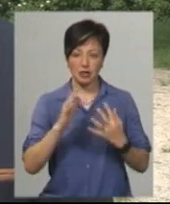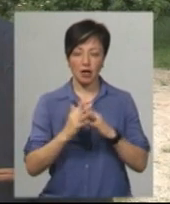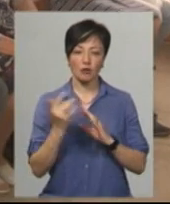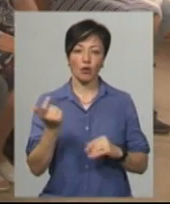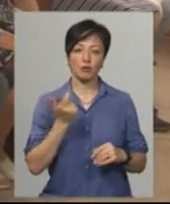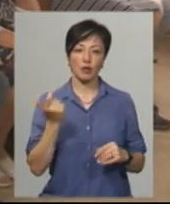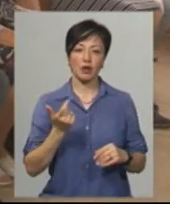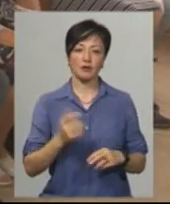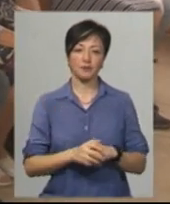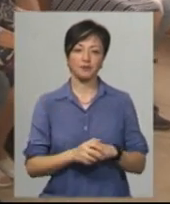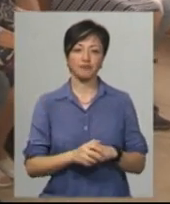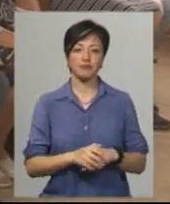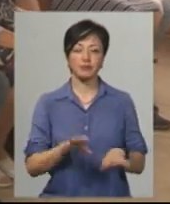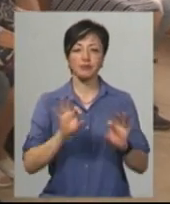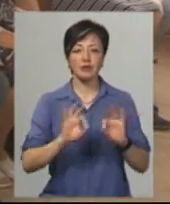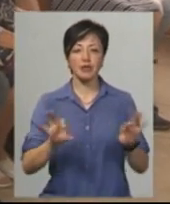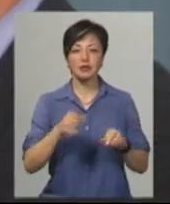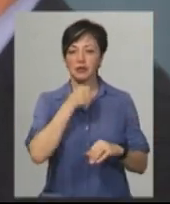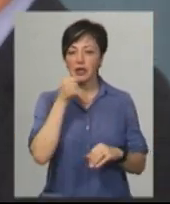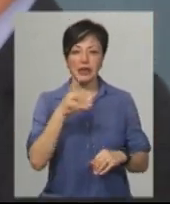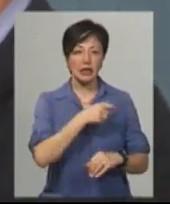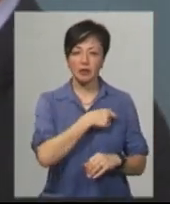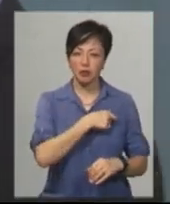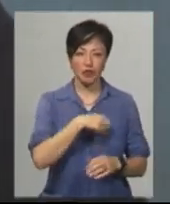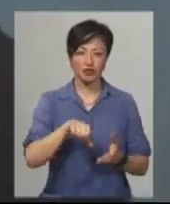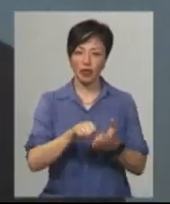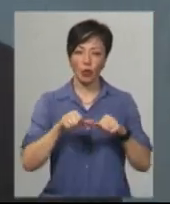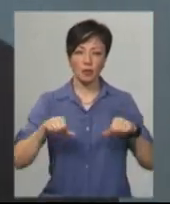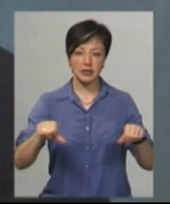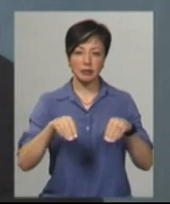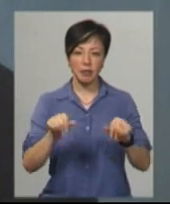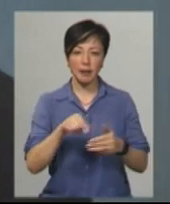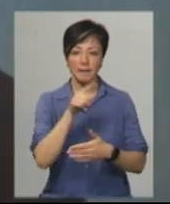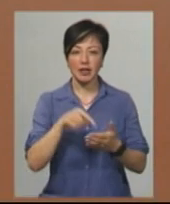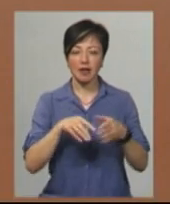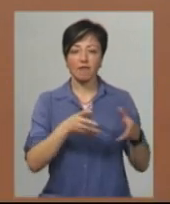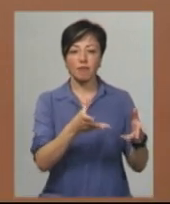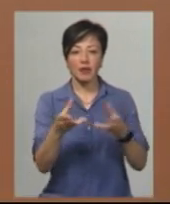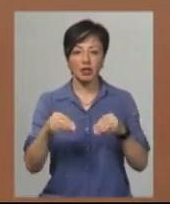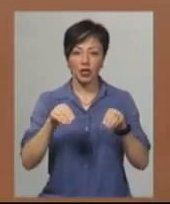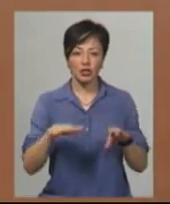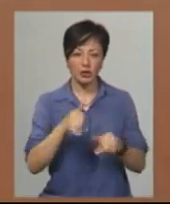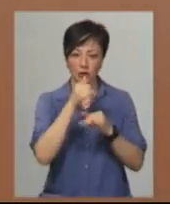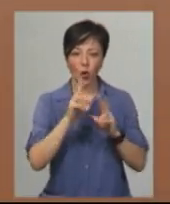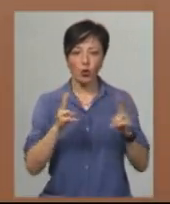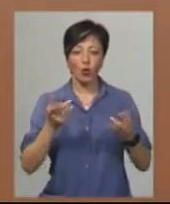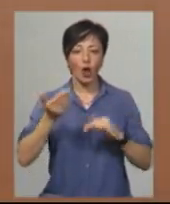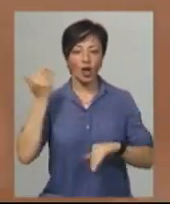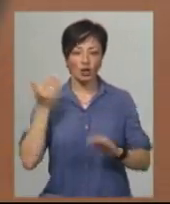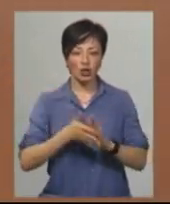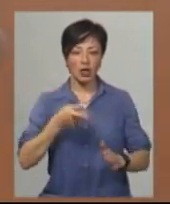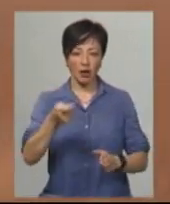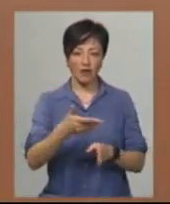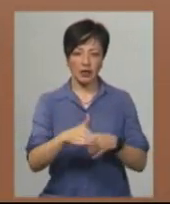господарства. Зі слів старости, він не депутат, не член комісії земельних питань, тому вплинути на рішення не міг. Хто раніше звернувся з заявою про